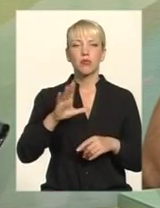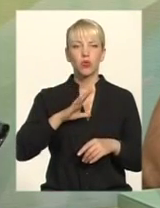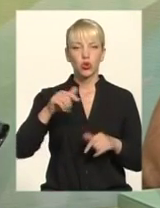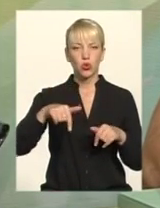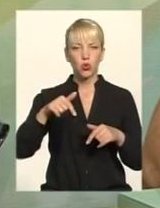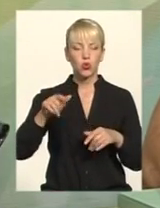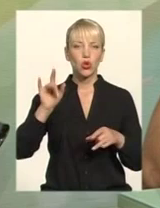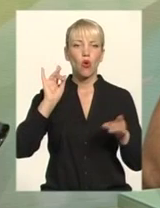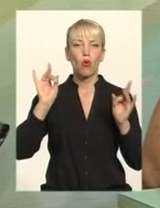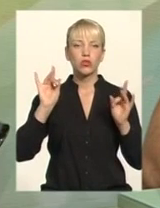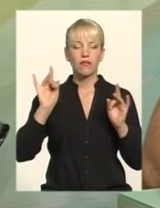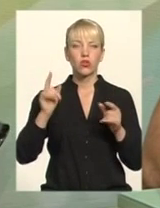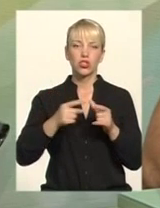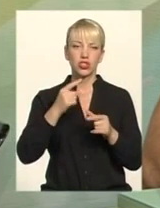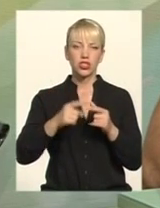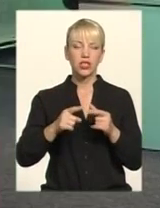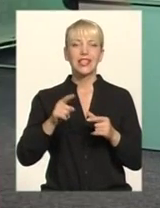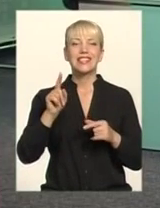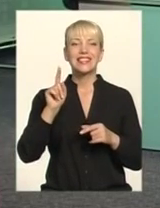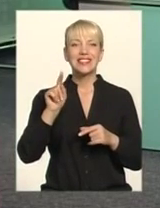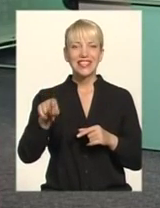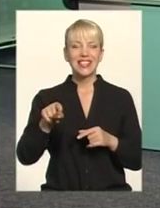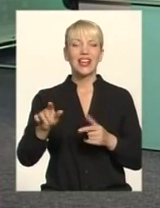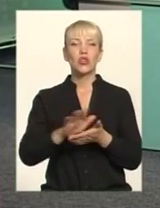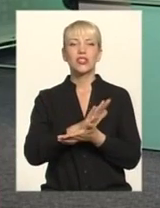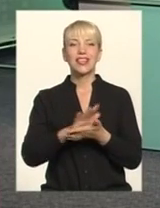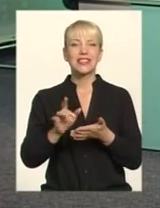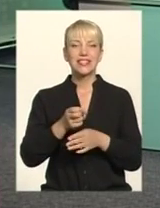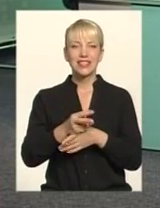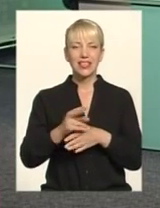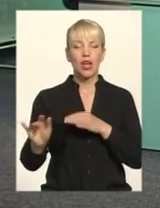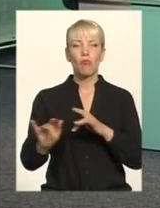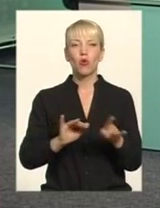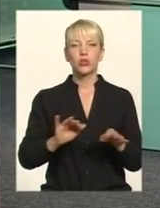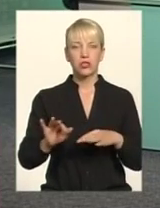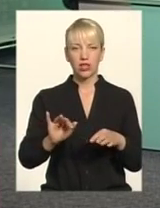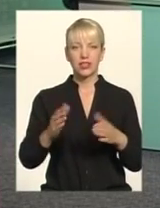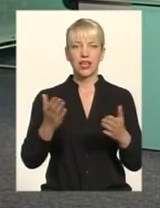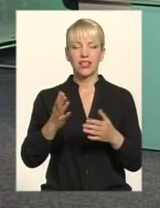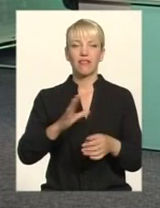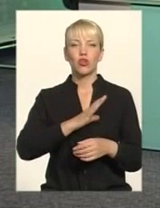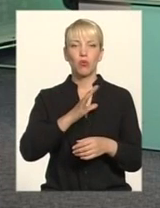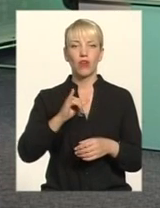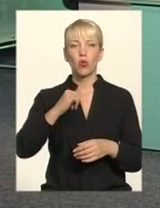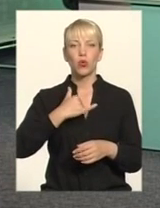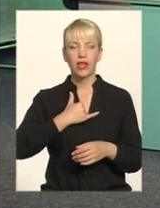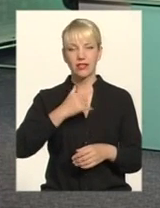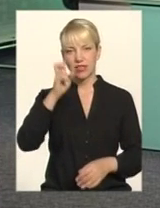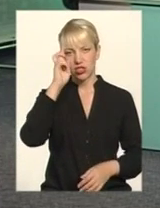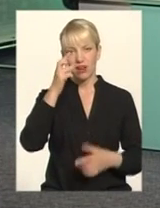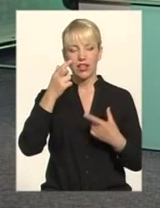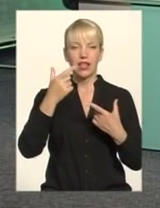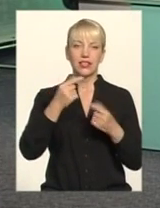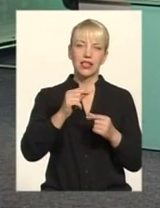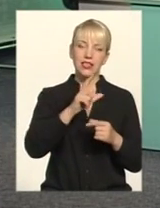ви вважаєте, чи стануть все-таки ті люстраційні процеси, які нині відбуваються в нашій державі десь з дотриманням законодавства, десь